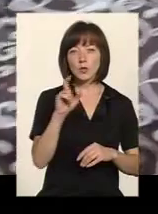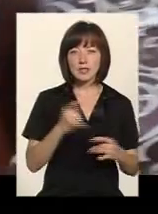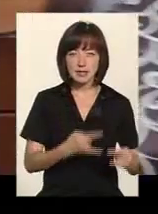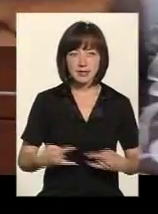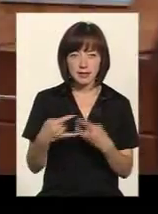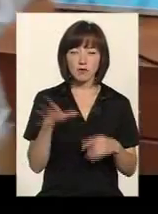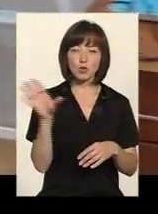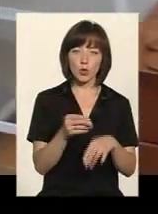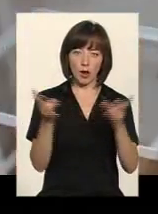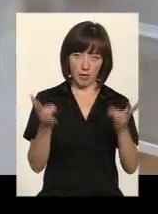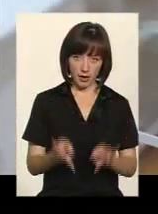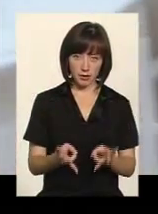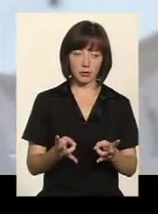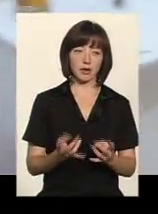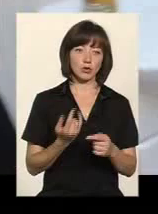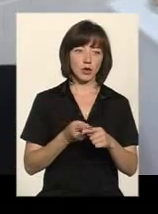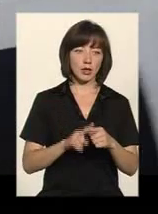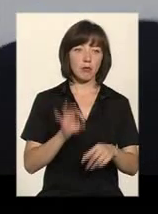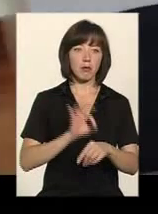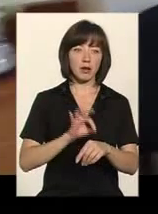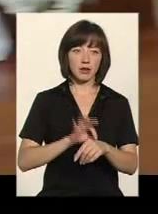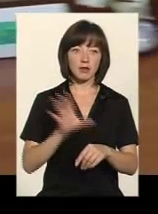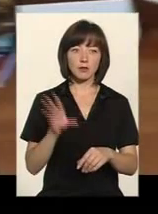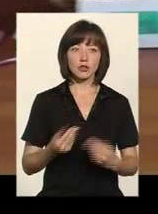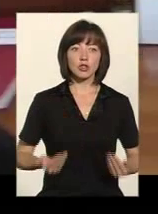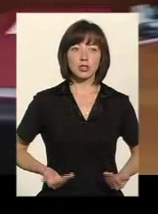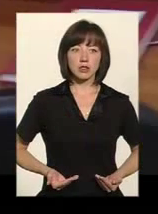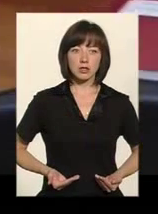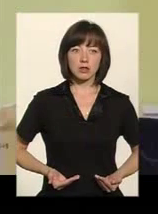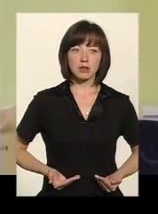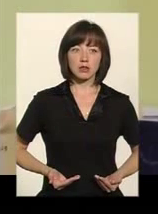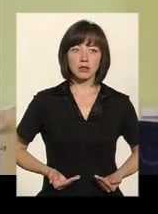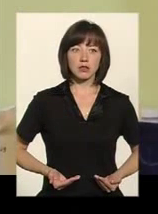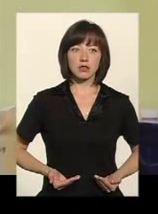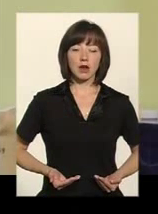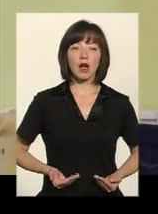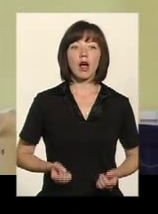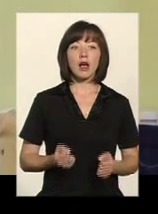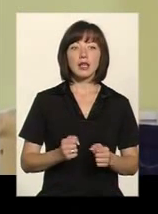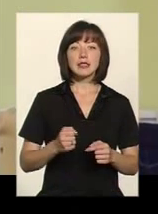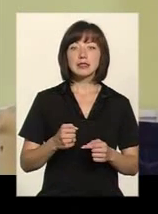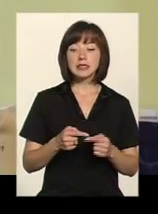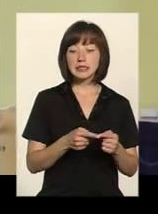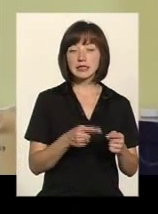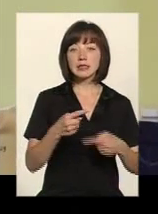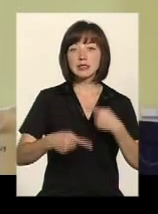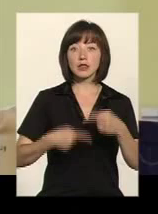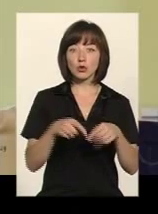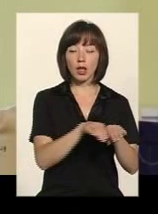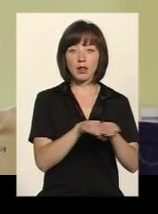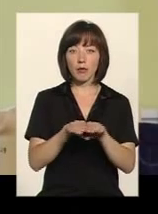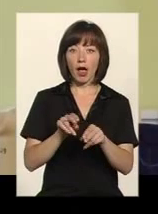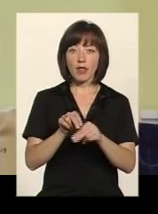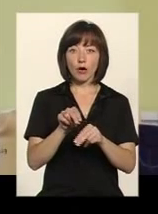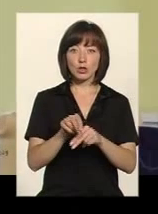необхідно, тому, що у цих больних на всю життя практично залишається під'ємник наиболю. Следуючий етап – це научити